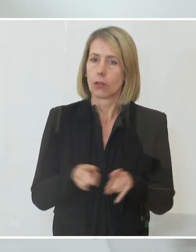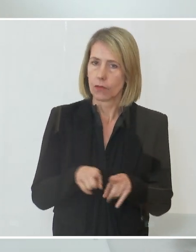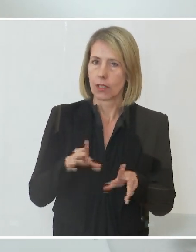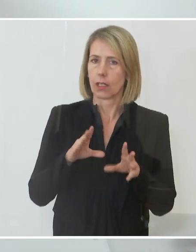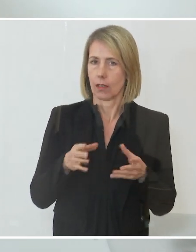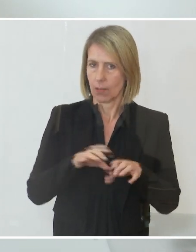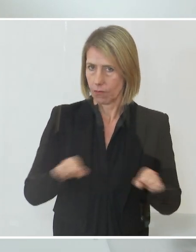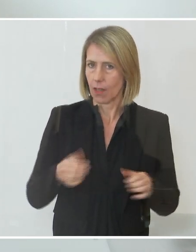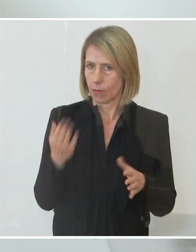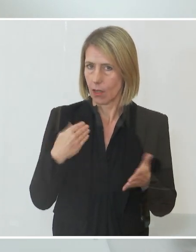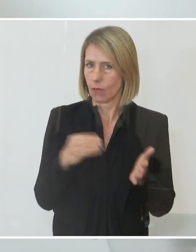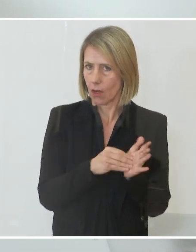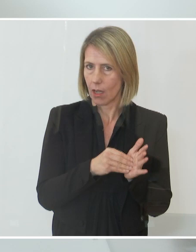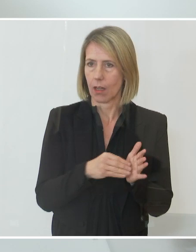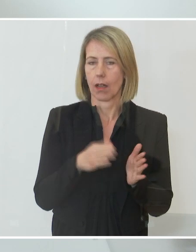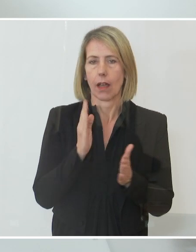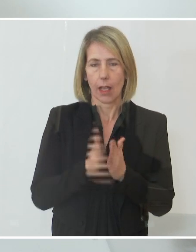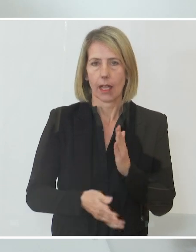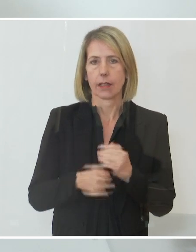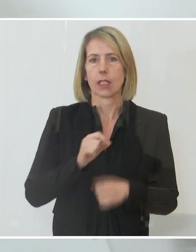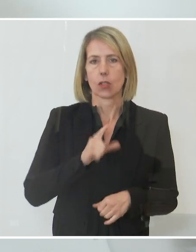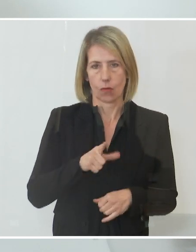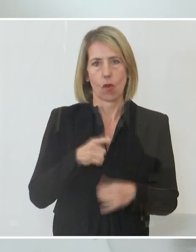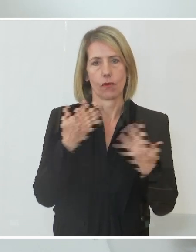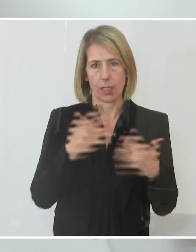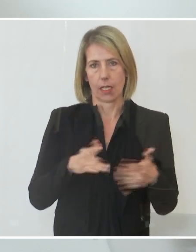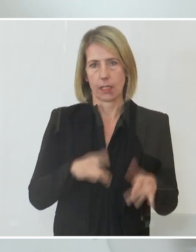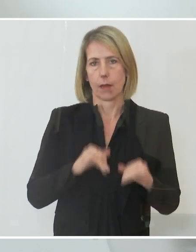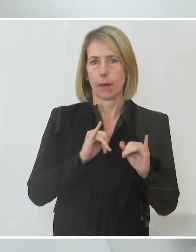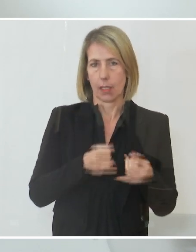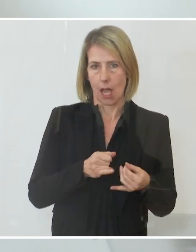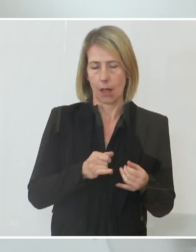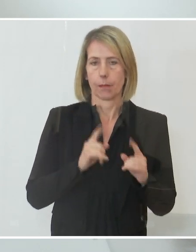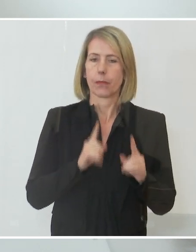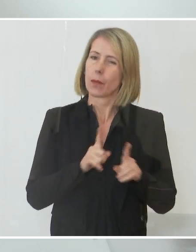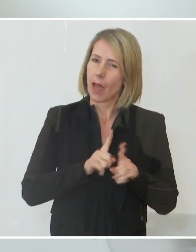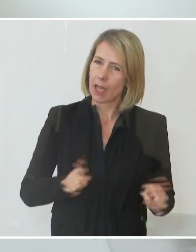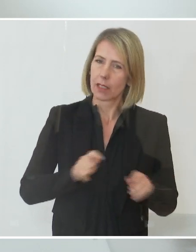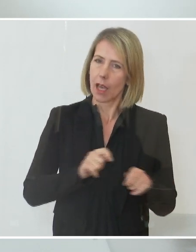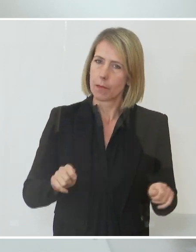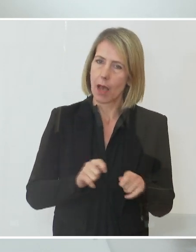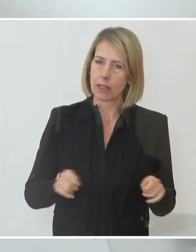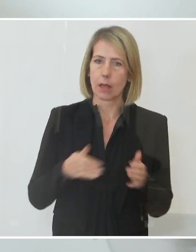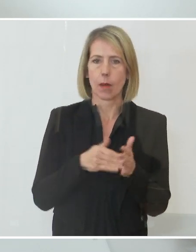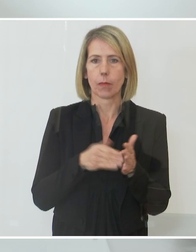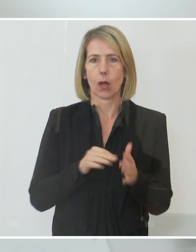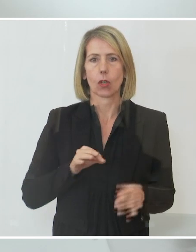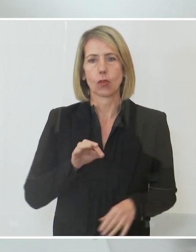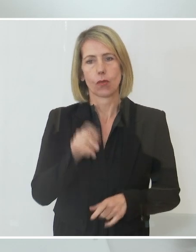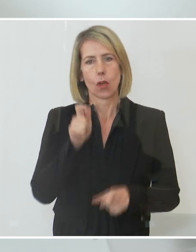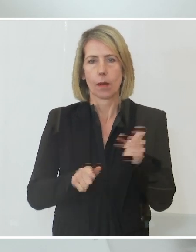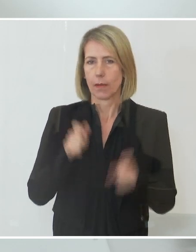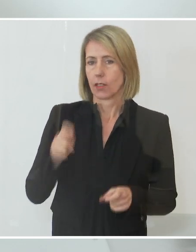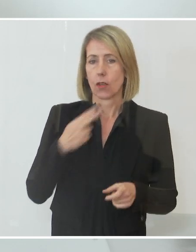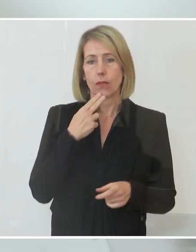11.12. enden. Aber es braucht weitere Maßnahmen zum Schutz jener, die noch nicht geimpft sind und